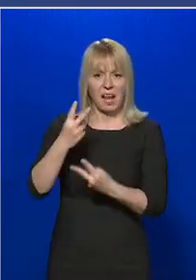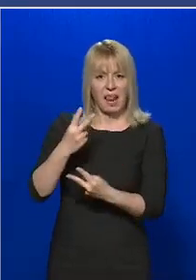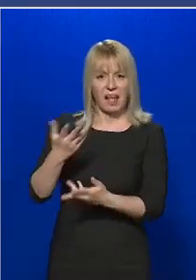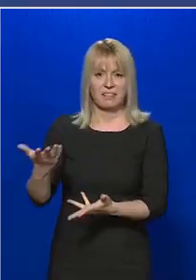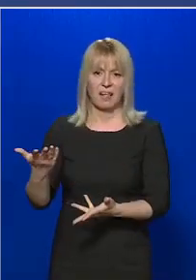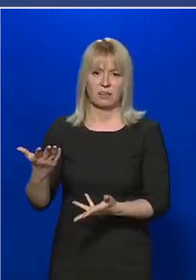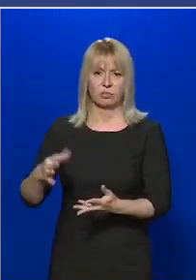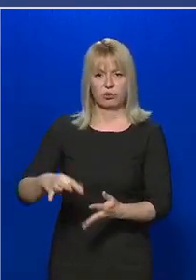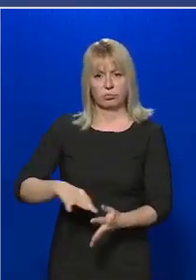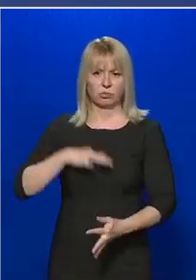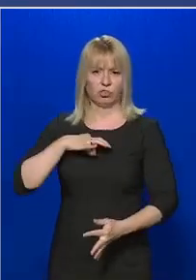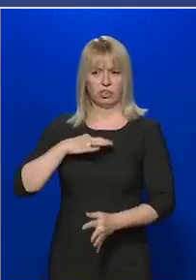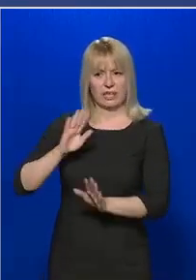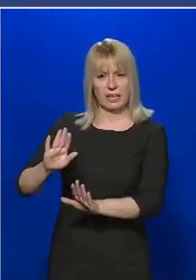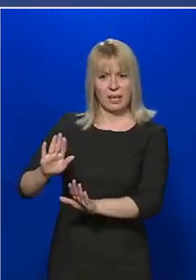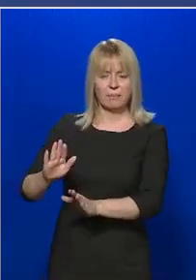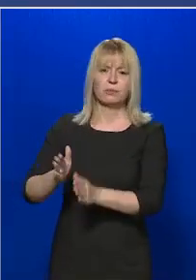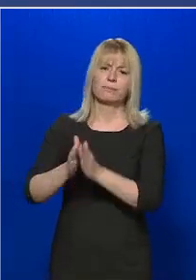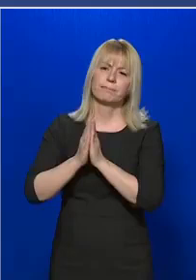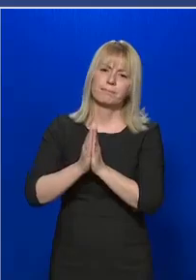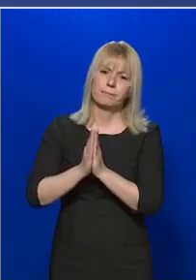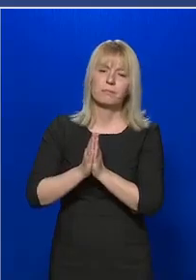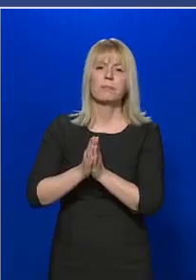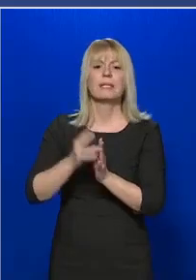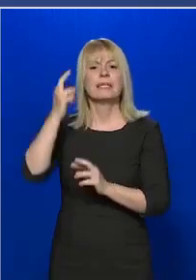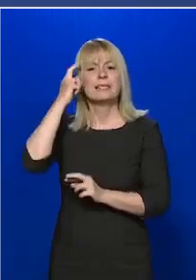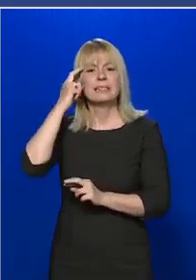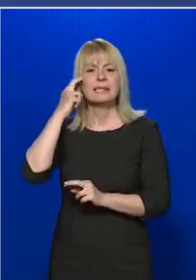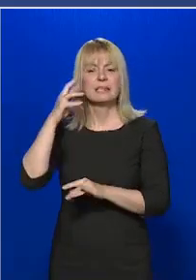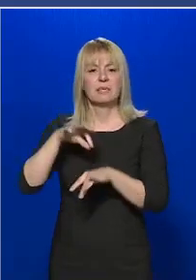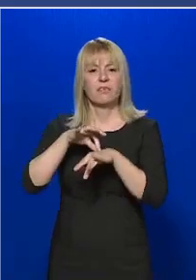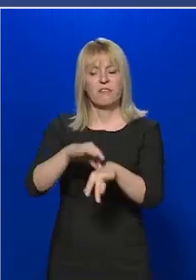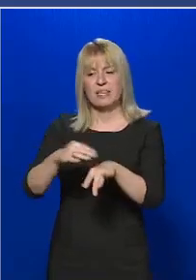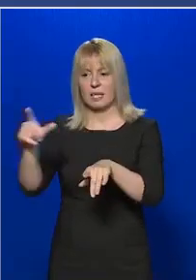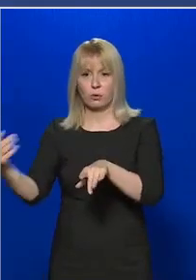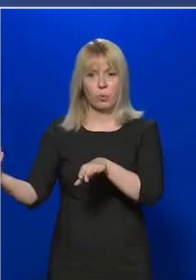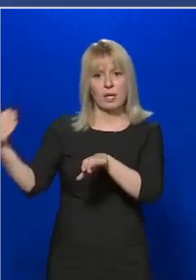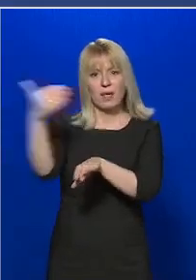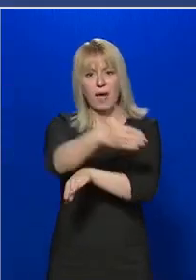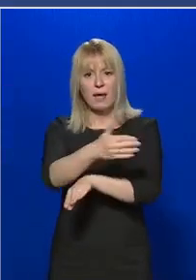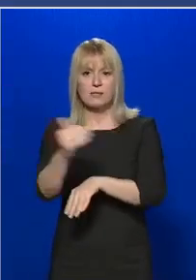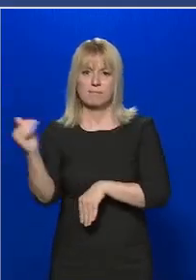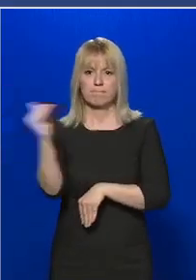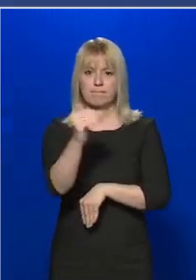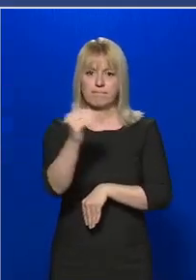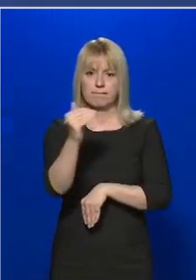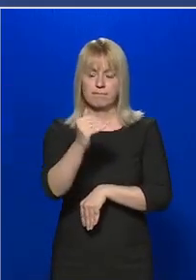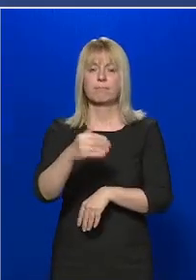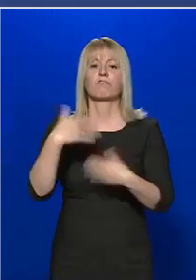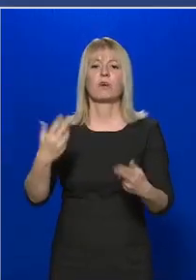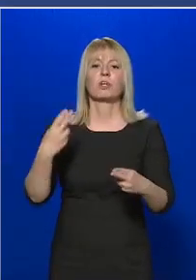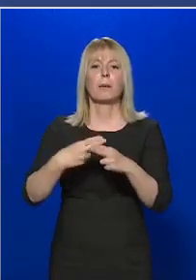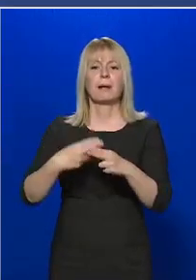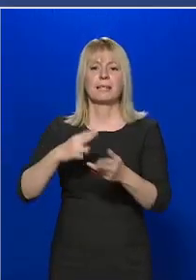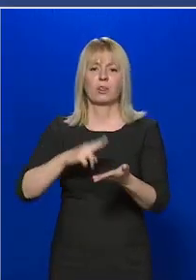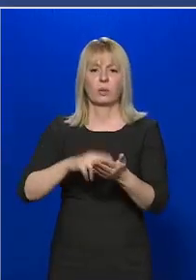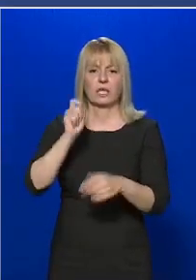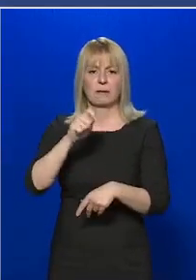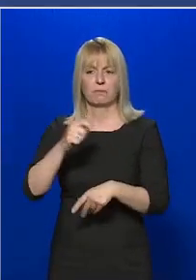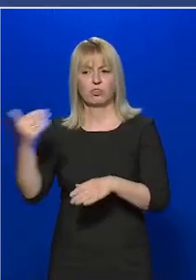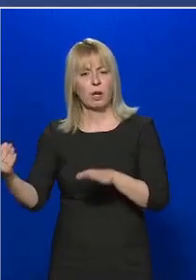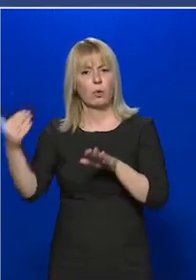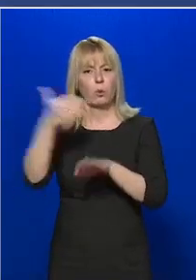sérelmes, akkor az intézmény vezetőjéhez, illetve betegjogi képviselőjéhez